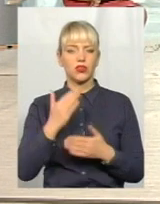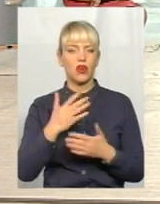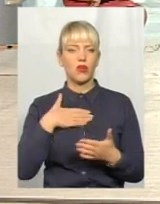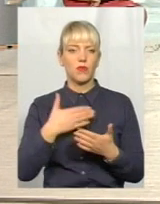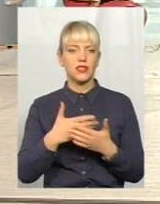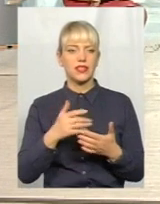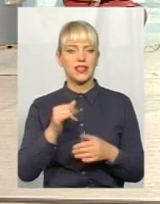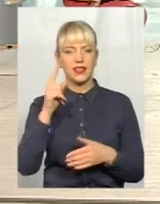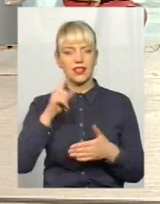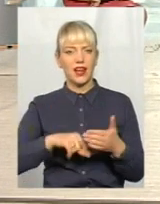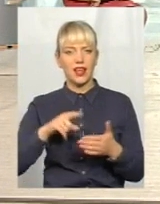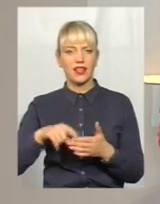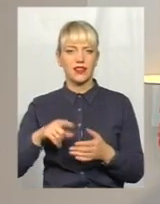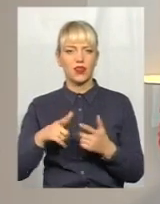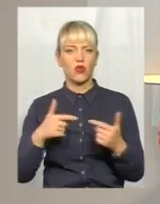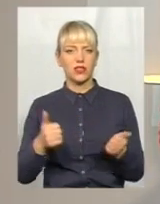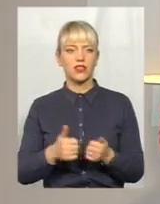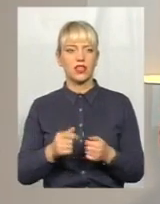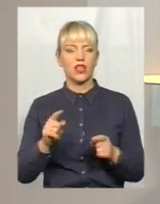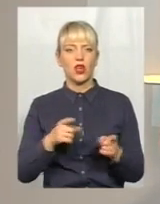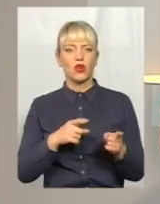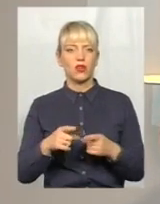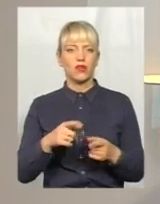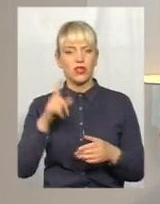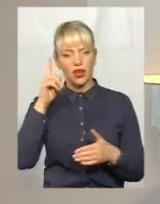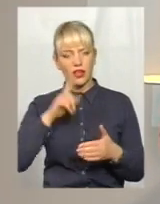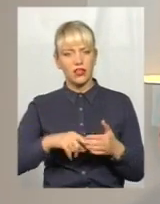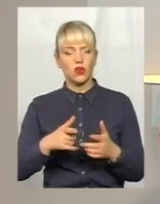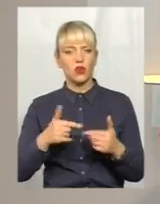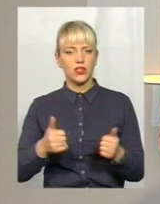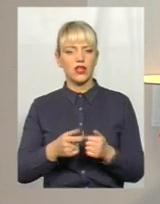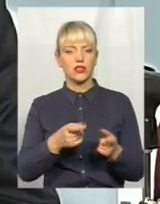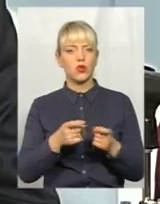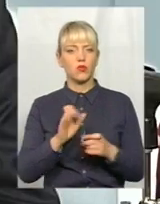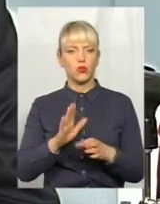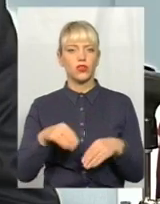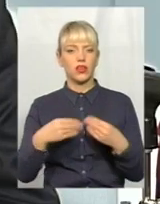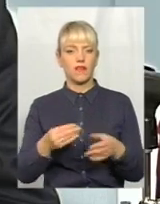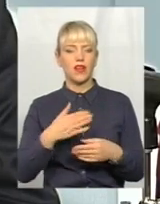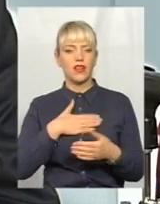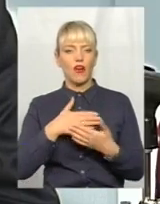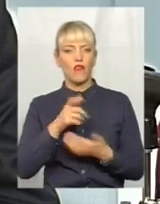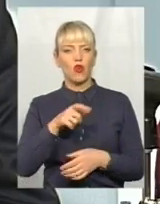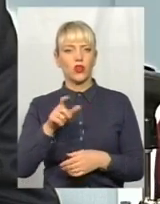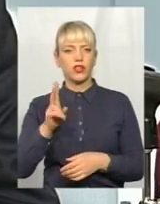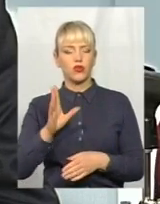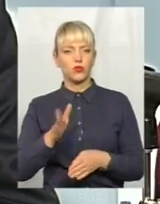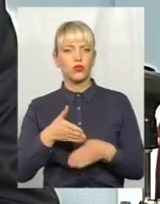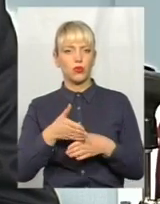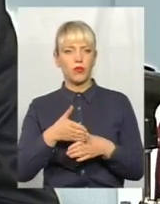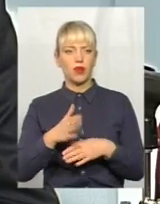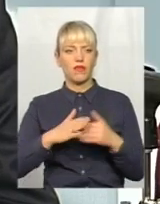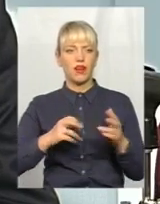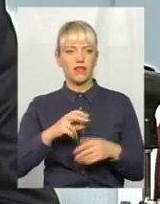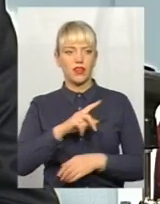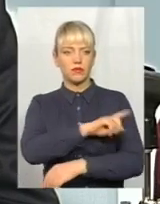організацій і готові релігійні організації долучитися, і будуть надавати волонтерів, які будуть допомагати кваліфікованим